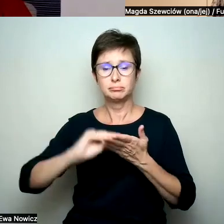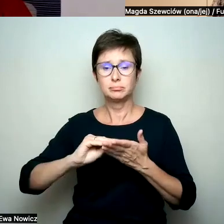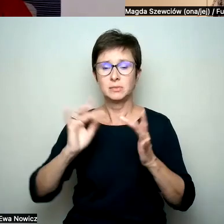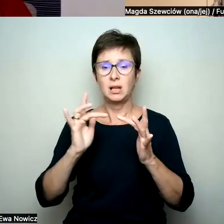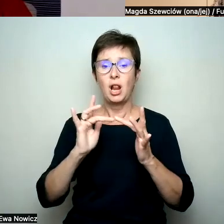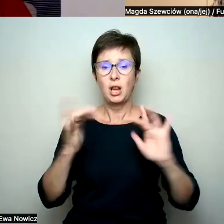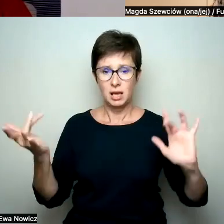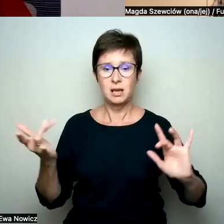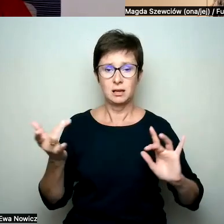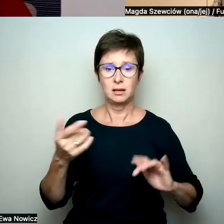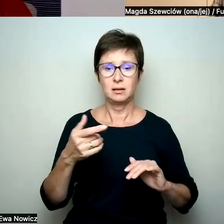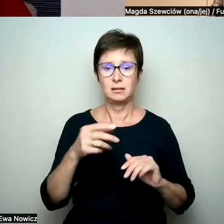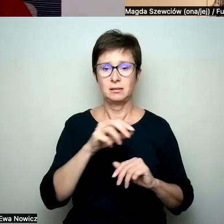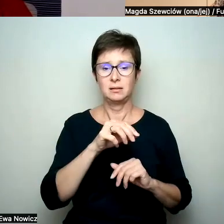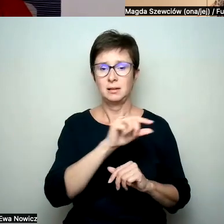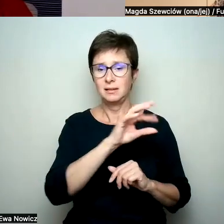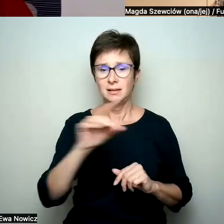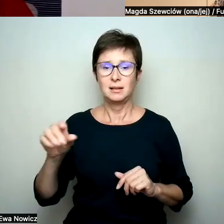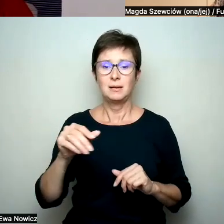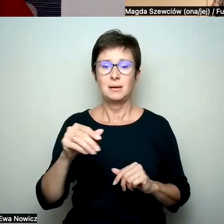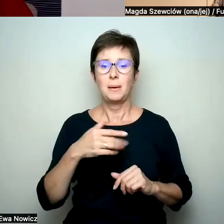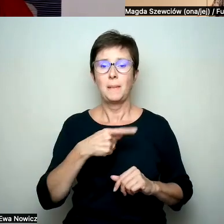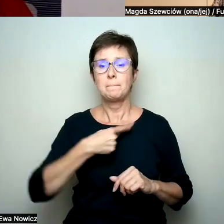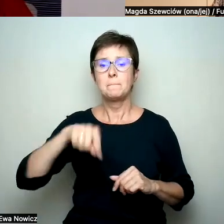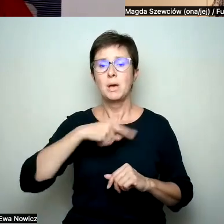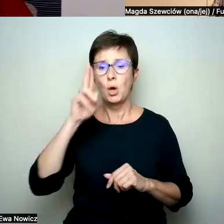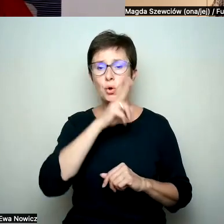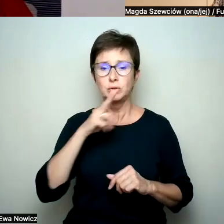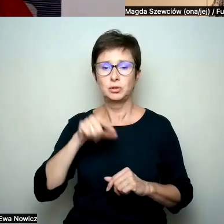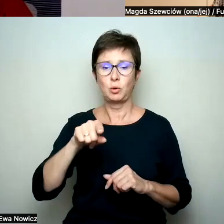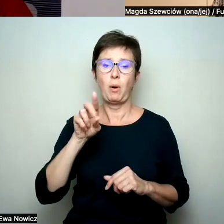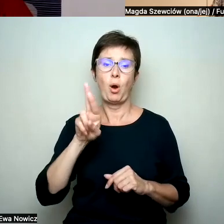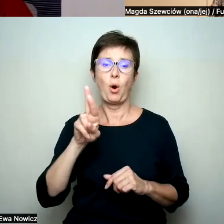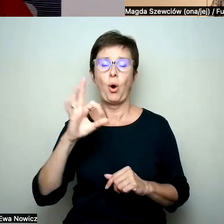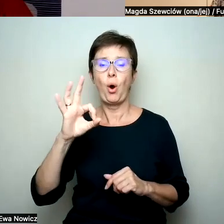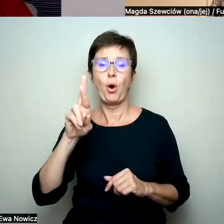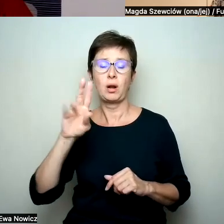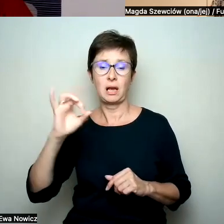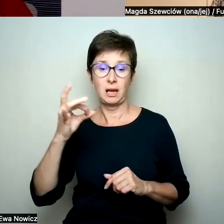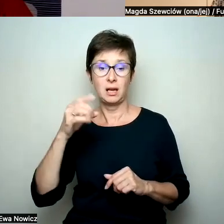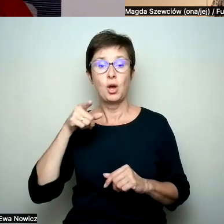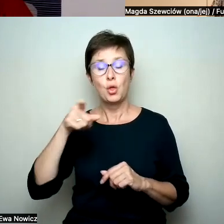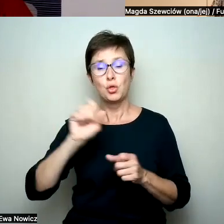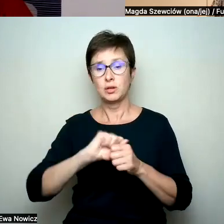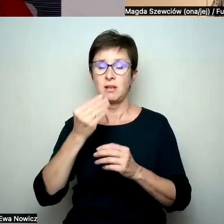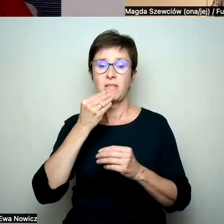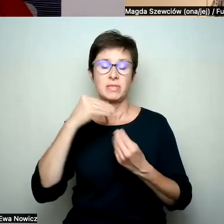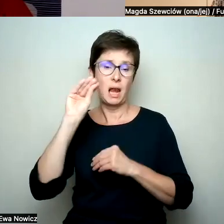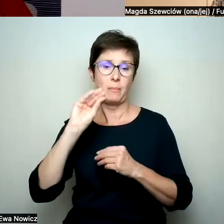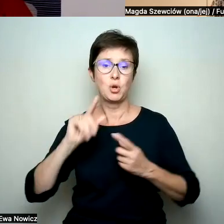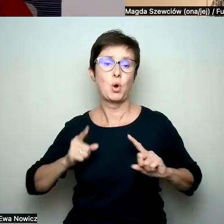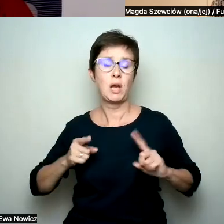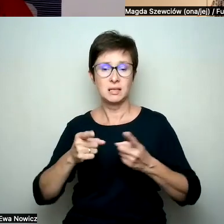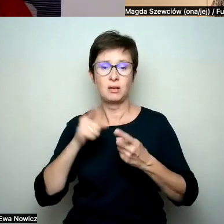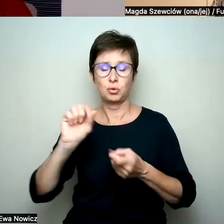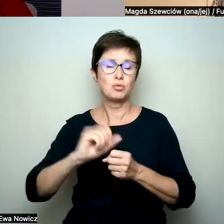No już tutaj się to dzieje, wspaniale, dziękuję bardzo. I to jest myślę najlepsza z organizacji, najlepsze